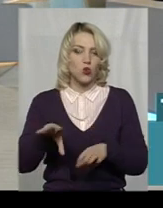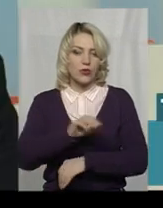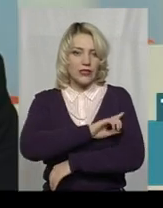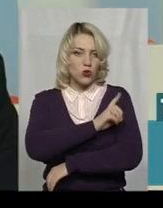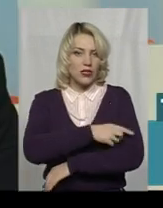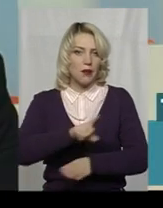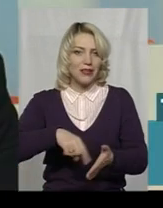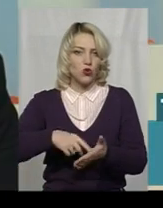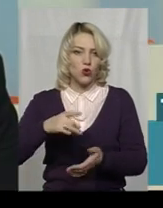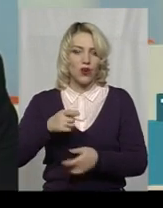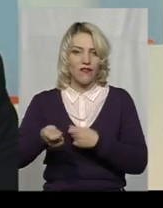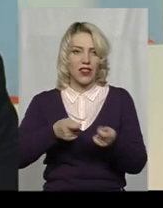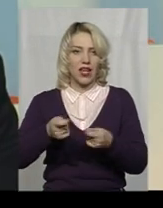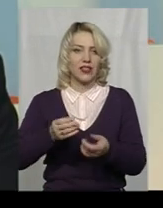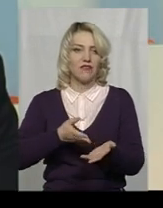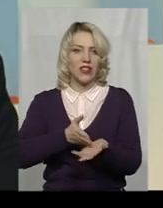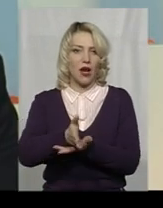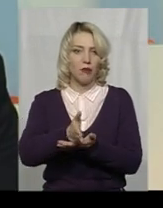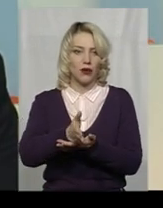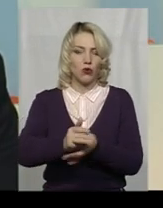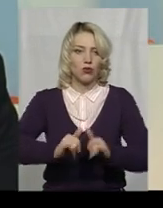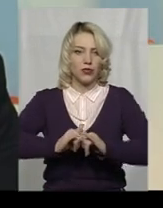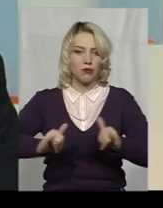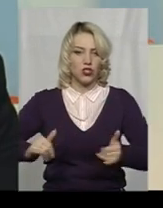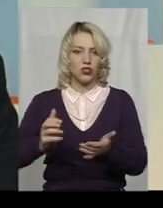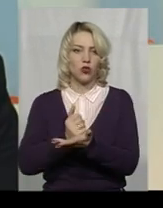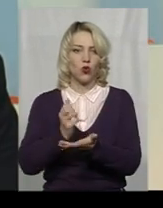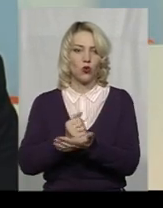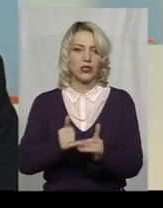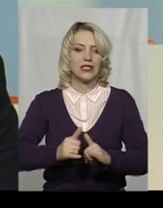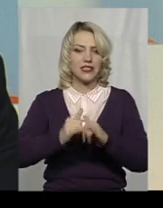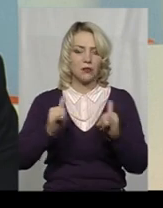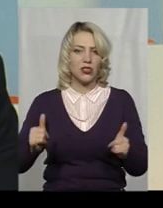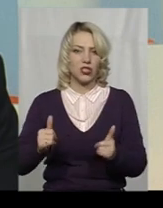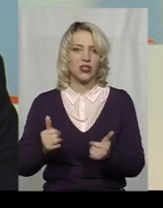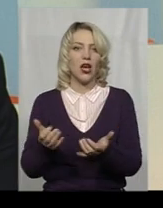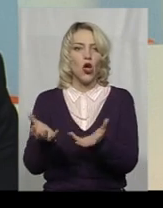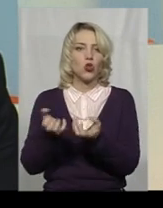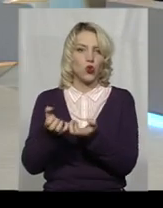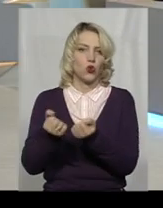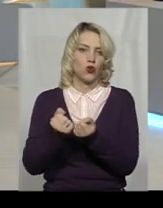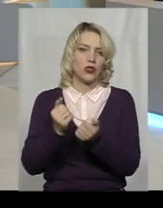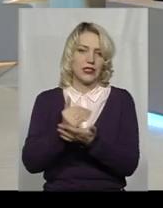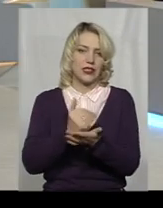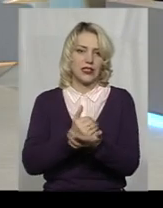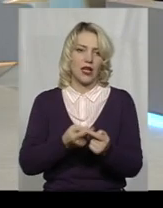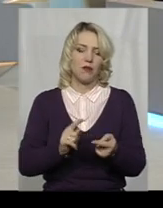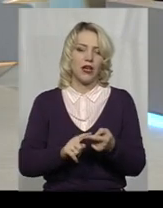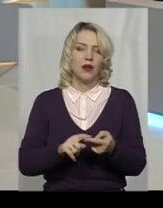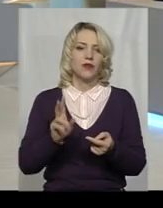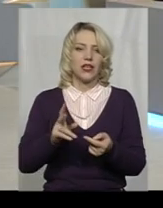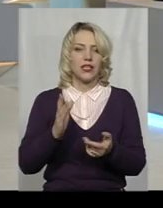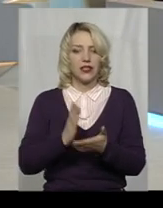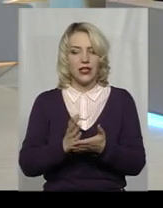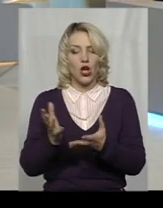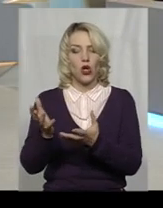міської влади в напрямку збільшення доходів, збільшення донорної системи. Власне кажучи, бюджет – це є донорна система, є акцепторна